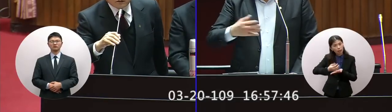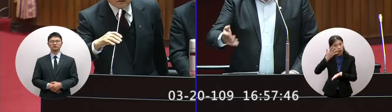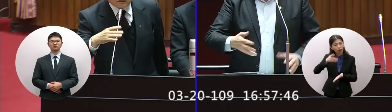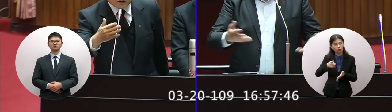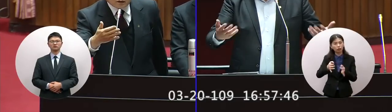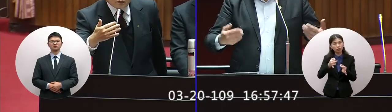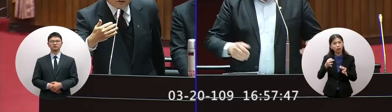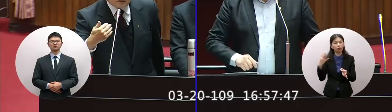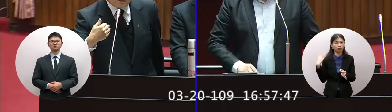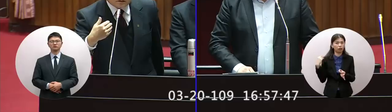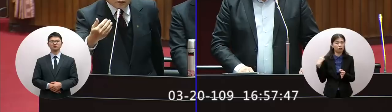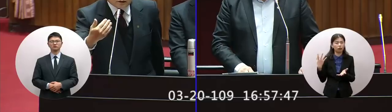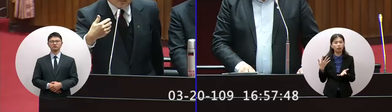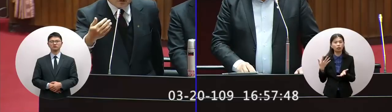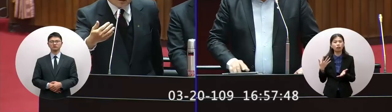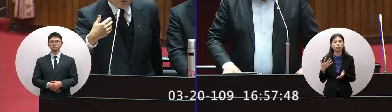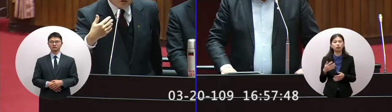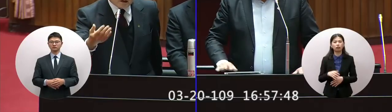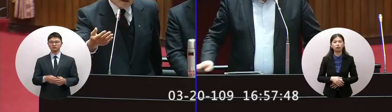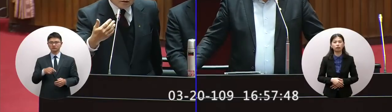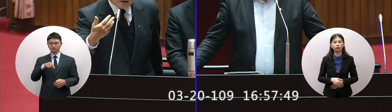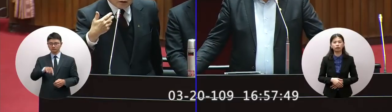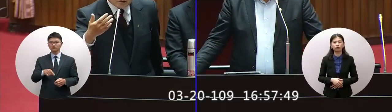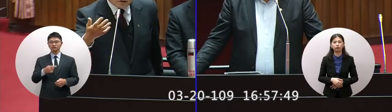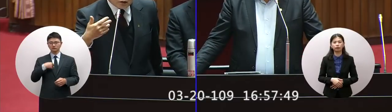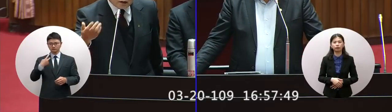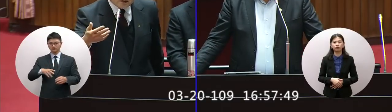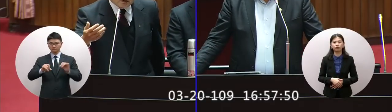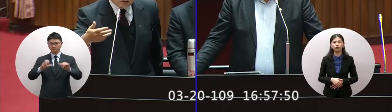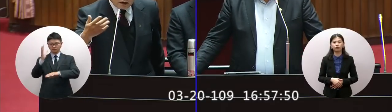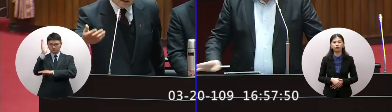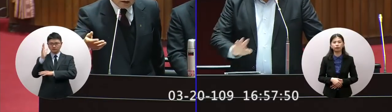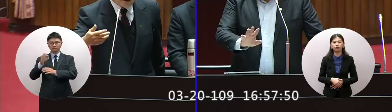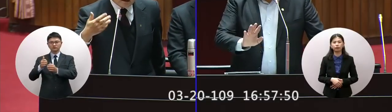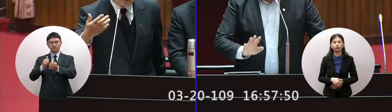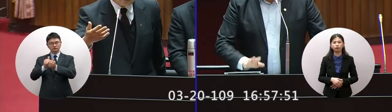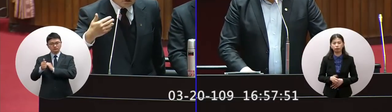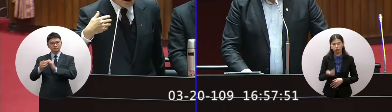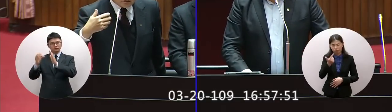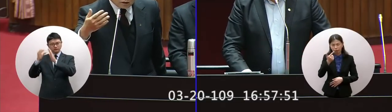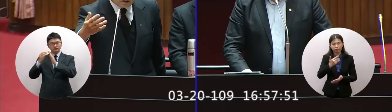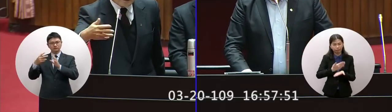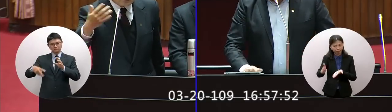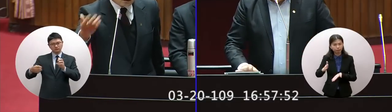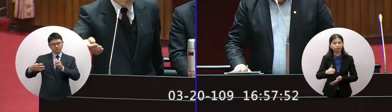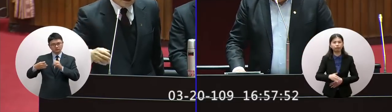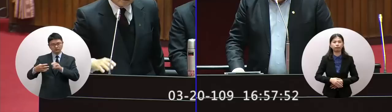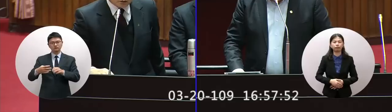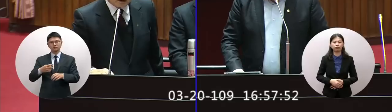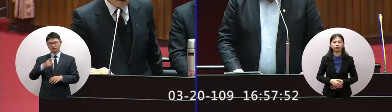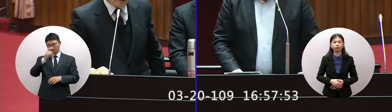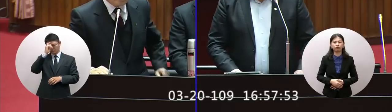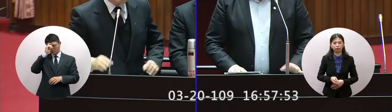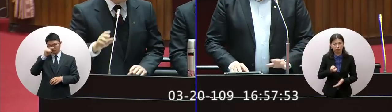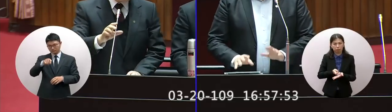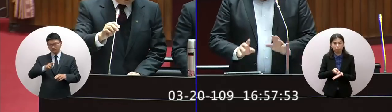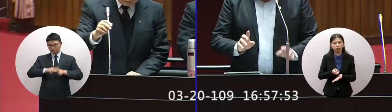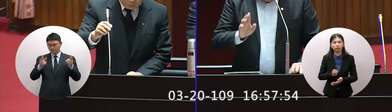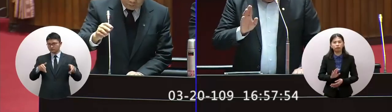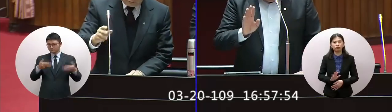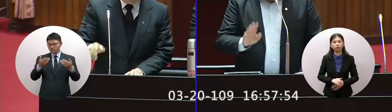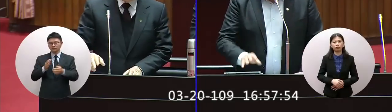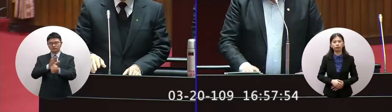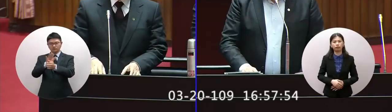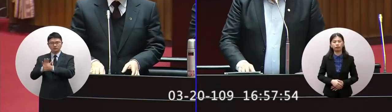營運的當然他都滿載的便宜這一部分我們會跟地方政府的稅電競爭處理趕快處理盡量同款來處理好